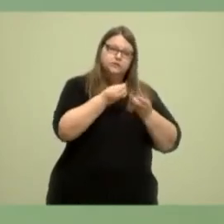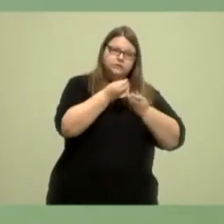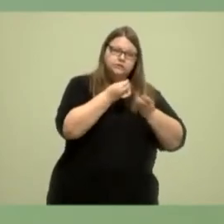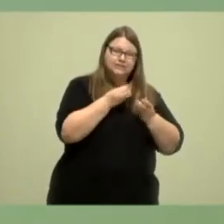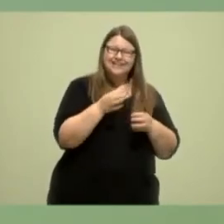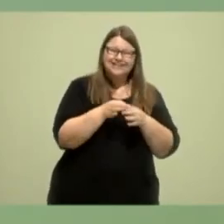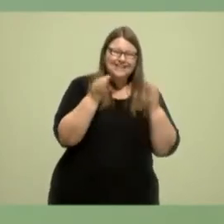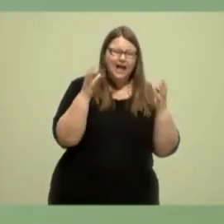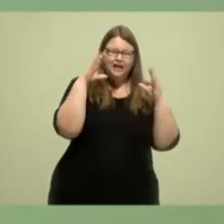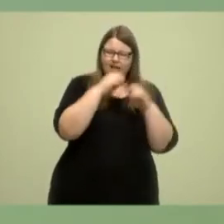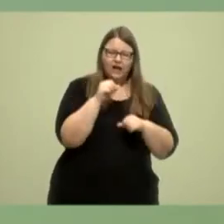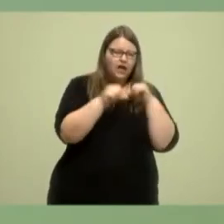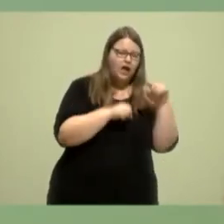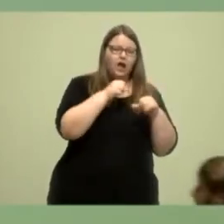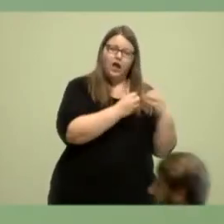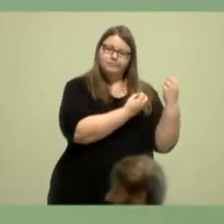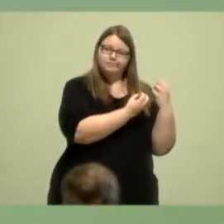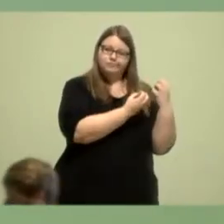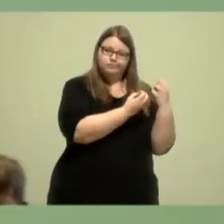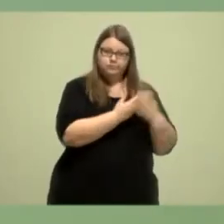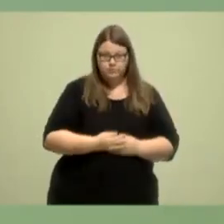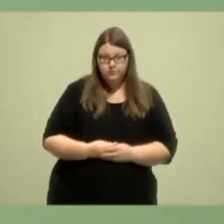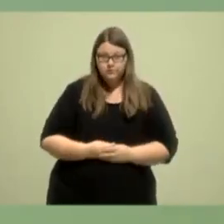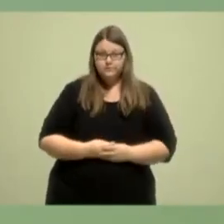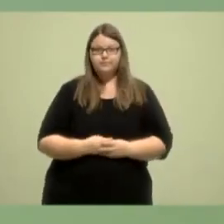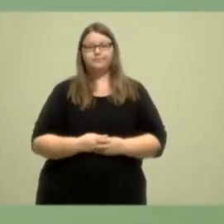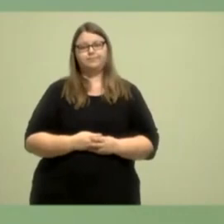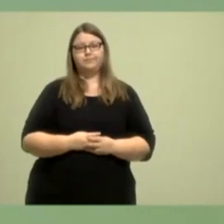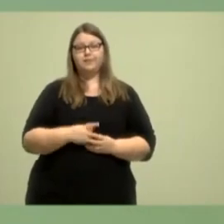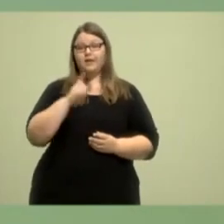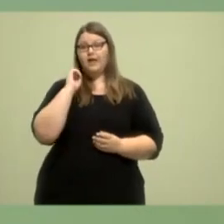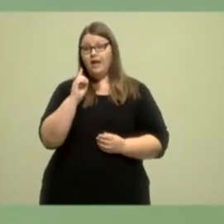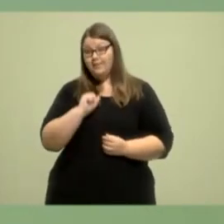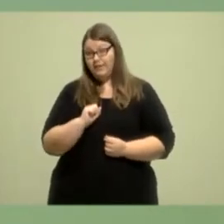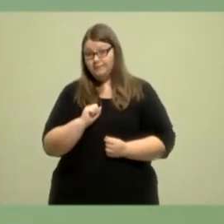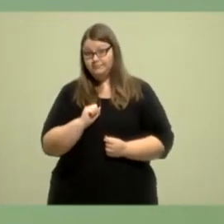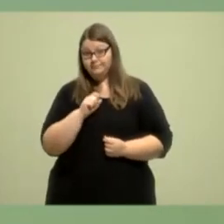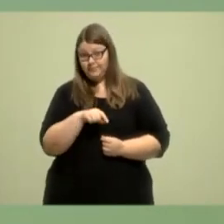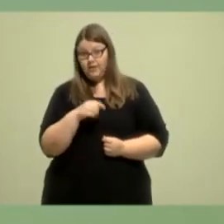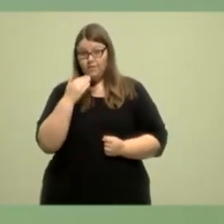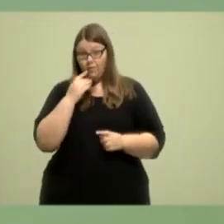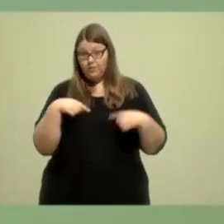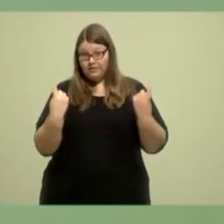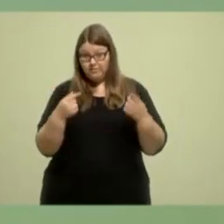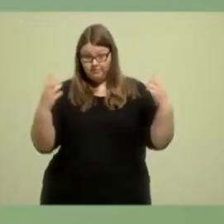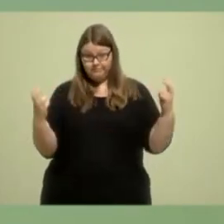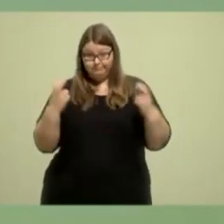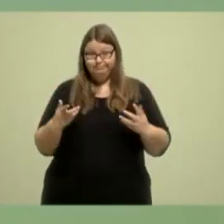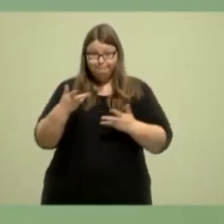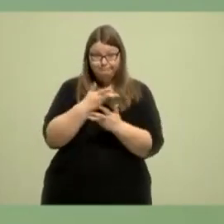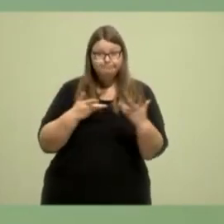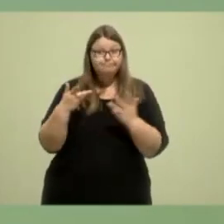liefen Tag und Nacht bei uns im Wohnzimmer. Aber, was eben halt auch bei uns im Wohnzimmer besprochen wurde,